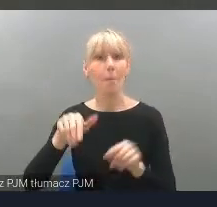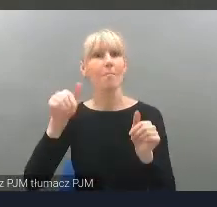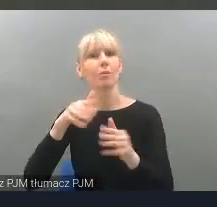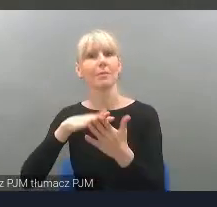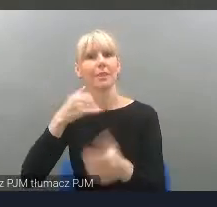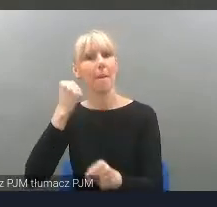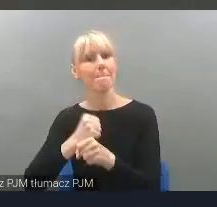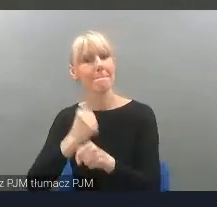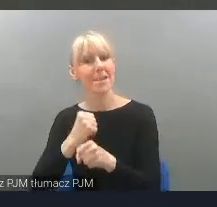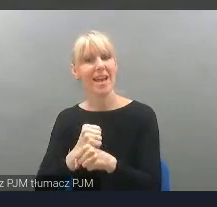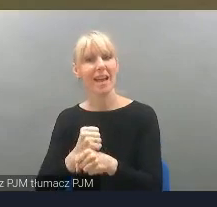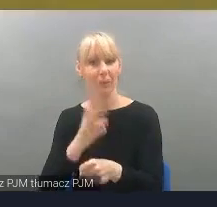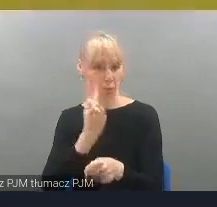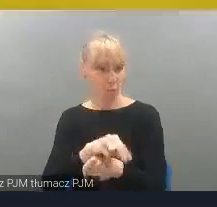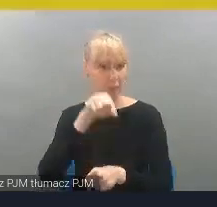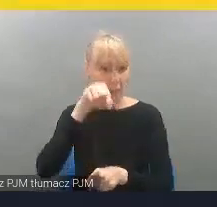naszej instytucji.